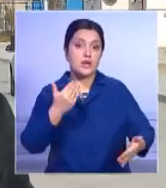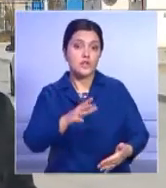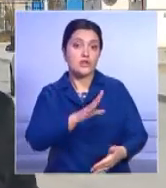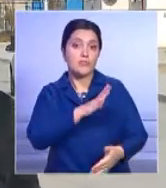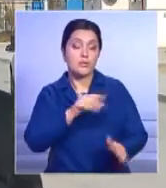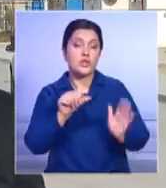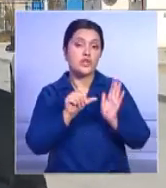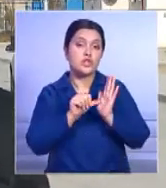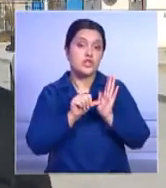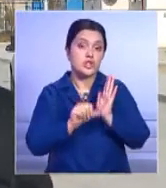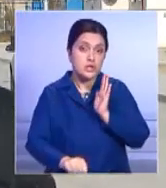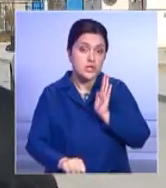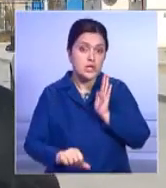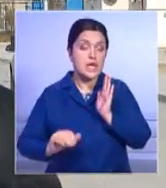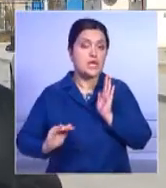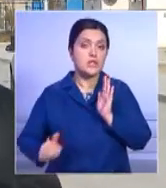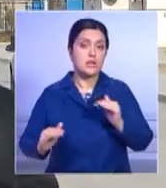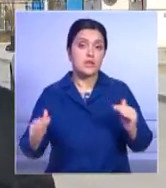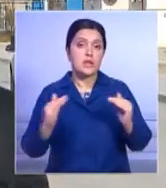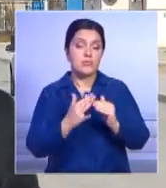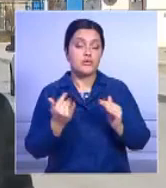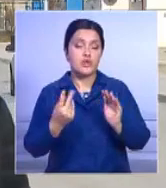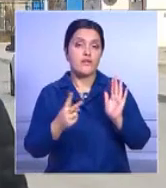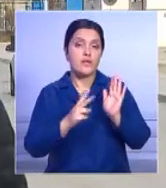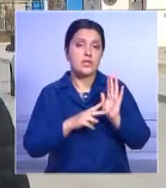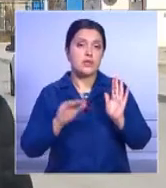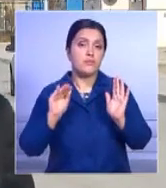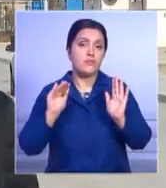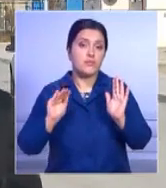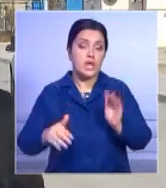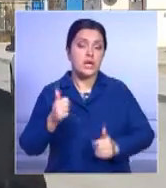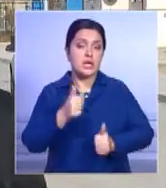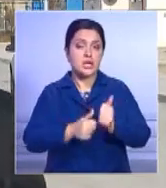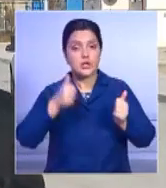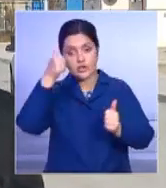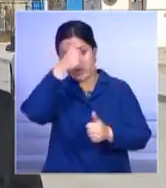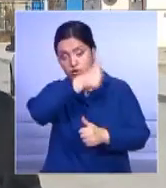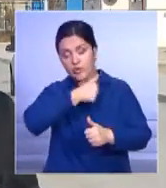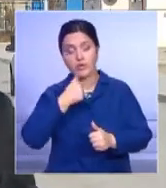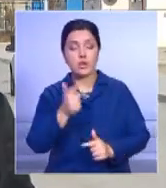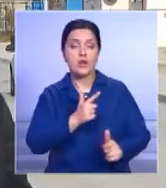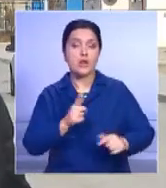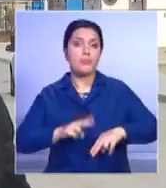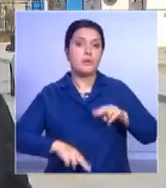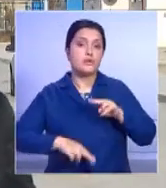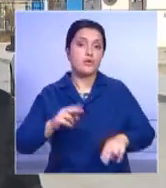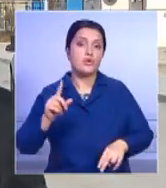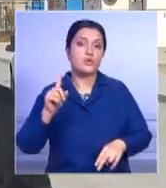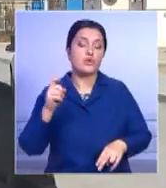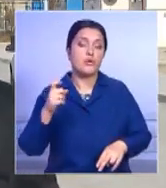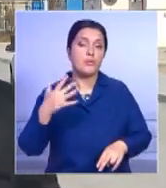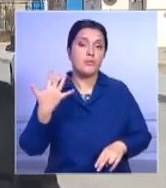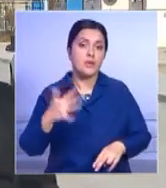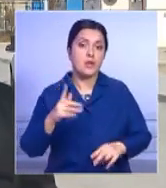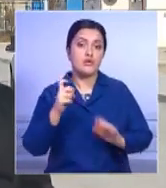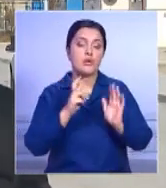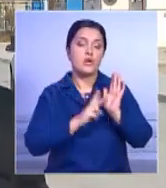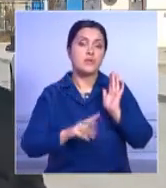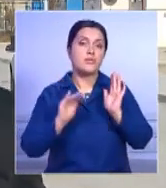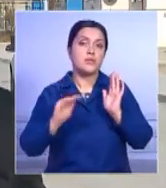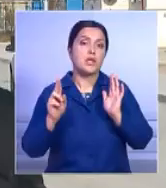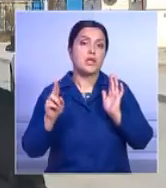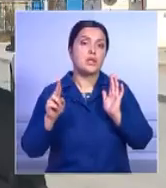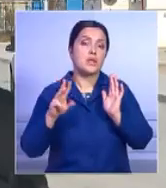6 тысяч частных домов, то теперь 27 тысяч. Или ежегодно вводится в эксплуатацию 150-170 тысяч